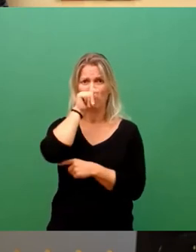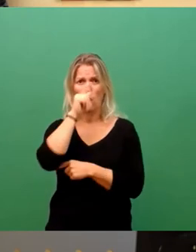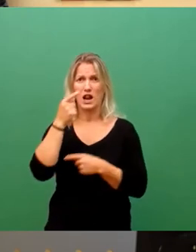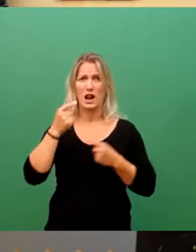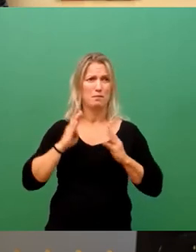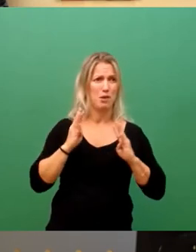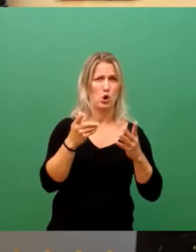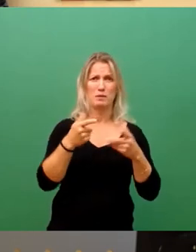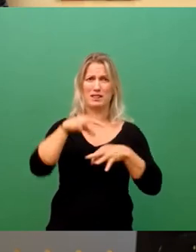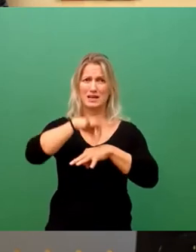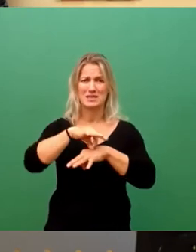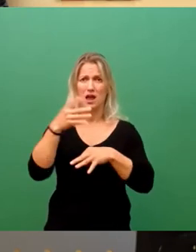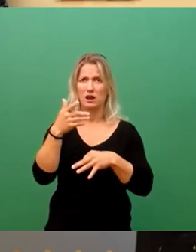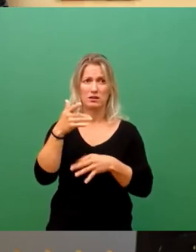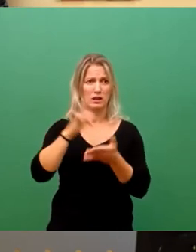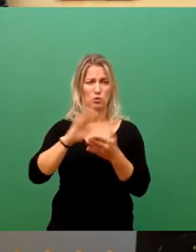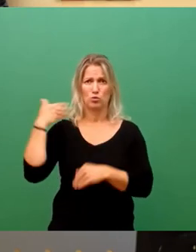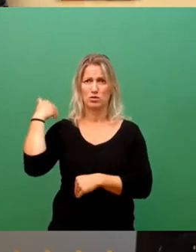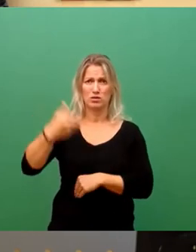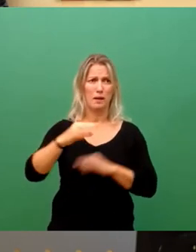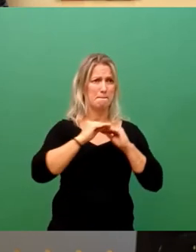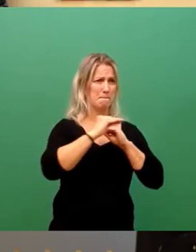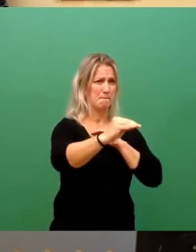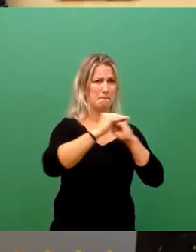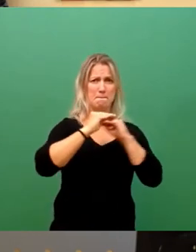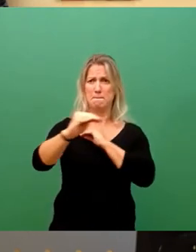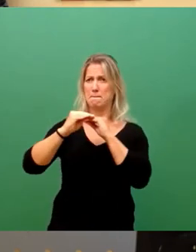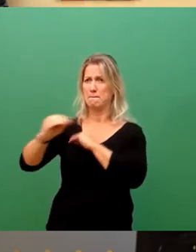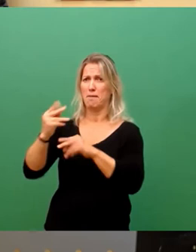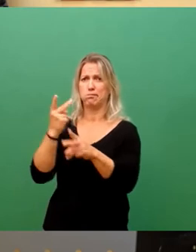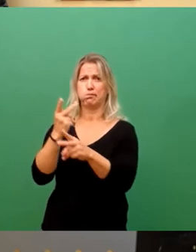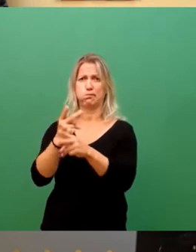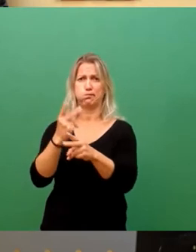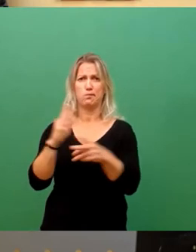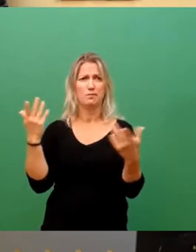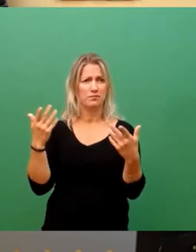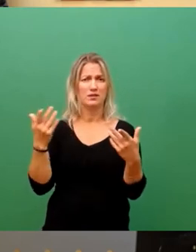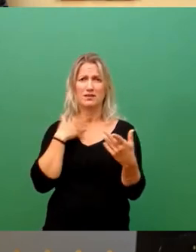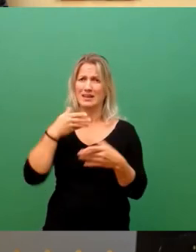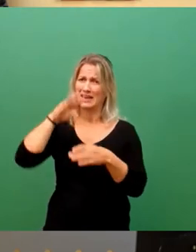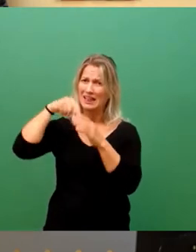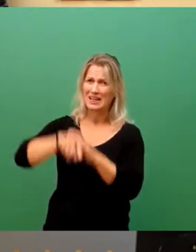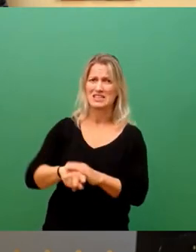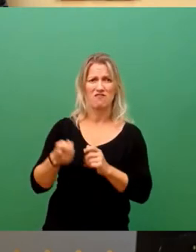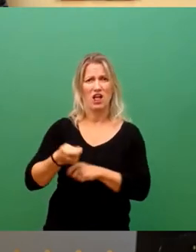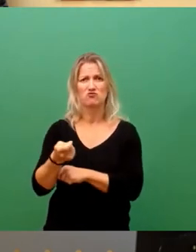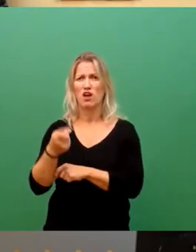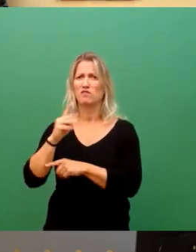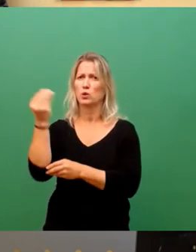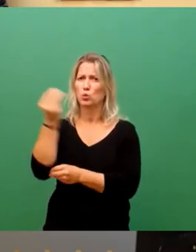eben auf die monoton gewordene Agrarlandschaft zurückzuführen und die Intensivlandwirtschaft mit Einsatz von Kunstdüngern,